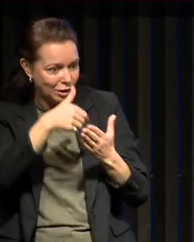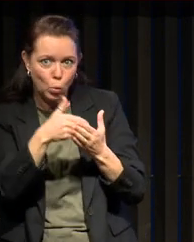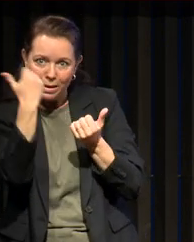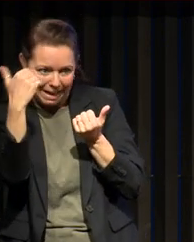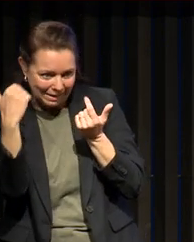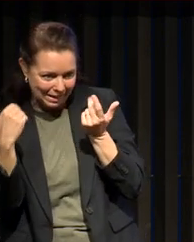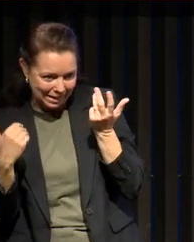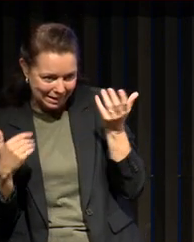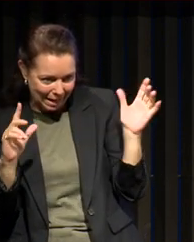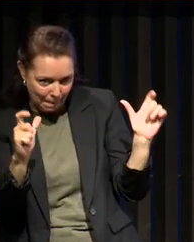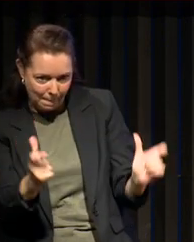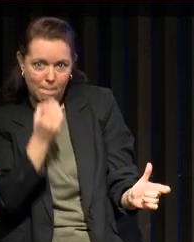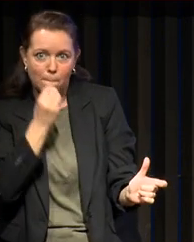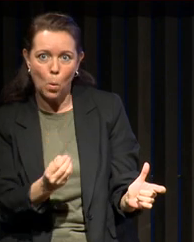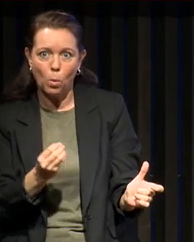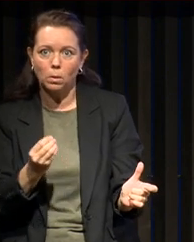prenne du sens pour la médecine.